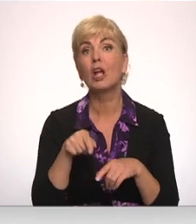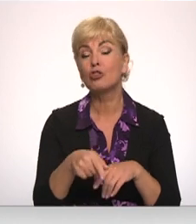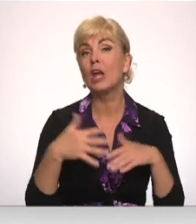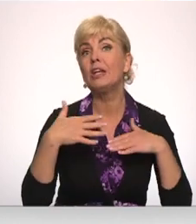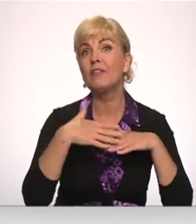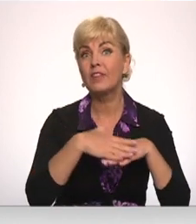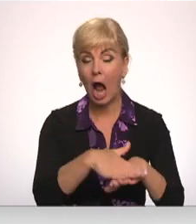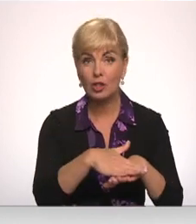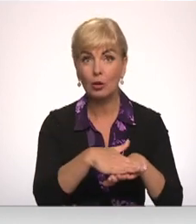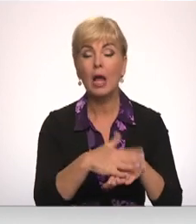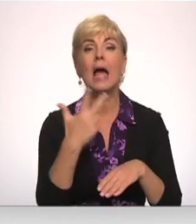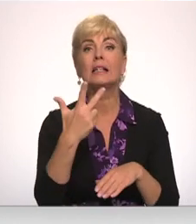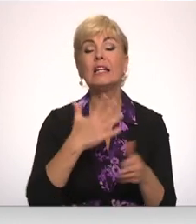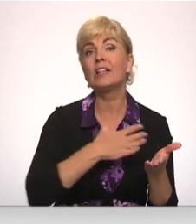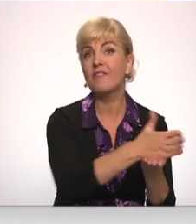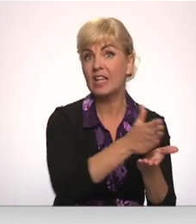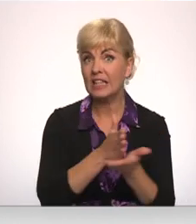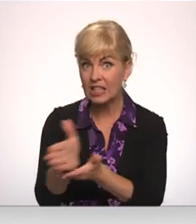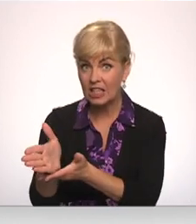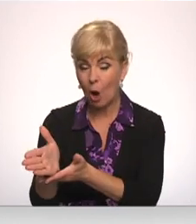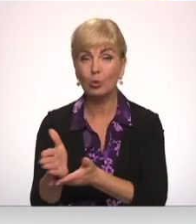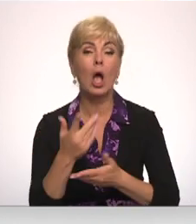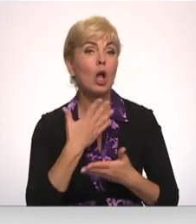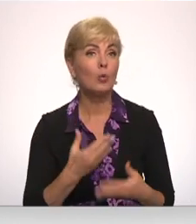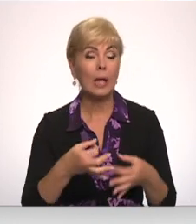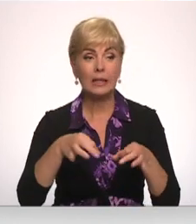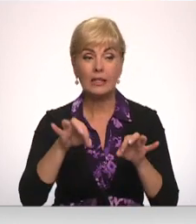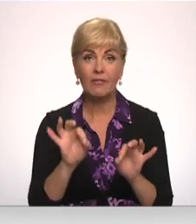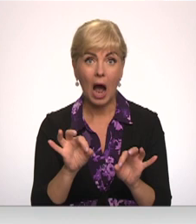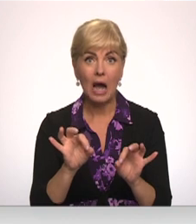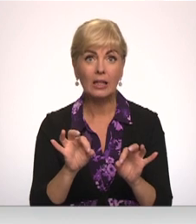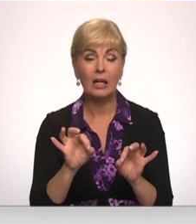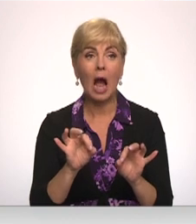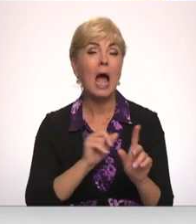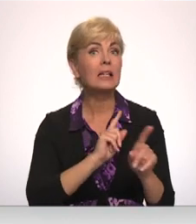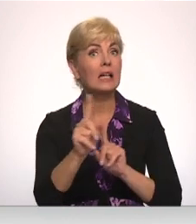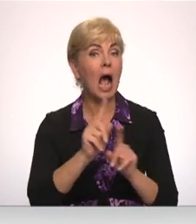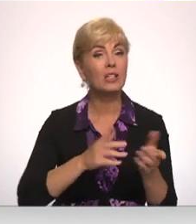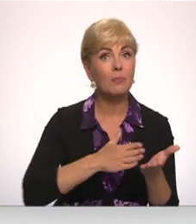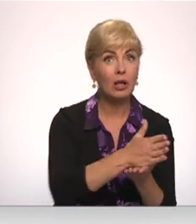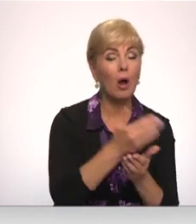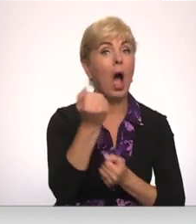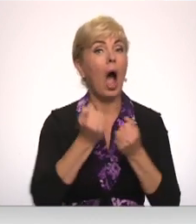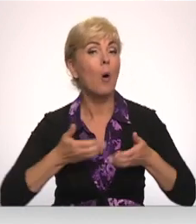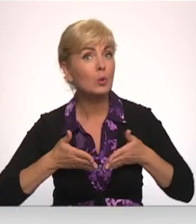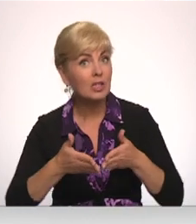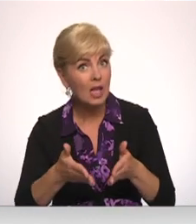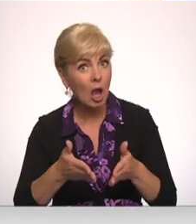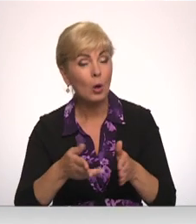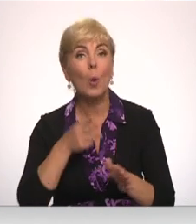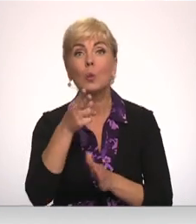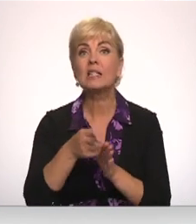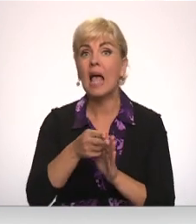infrastruktūra ir trīs virzienos – ļoti, ļoti svarīga transporta nozara, gan autoceļi, gan dzēlesceļi,